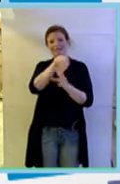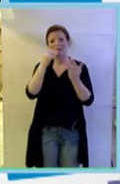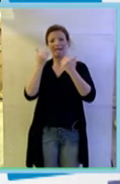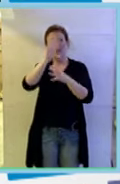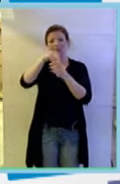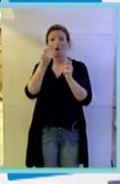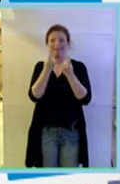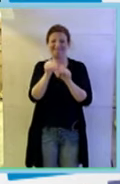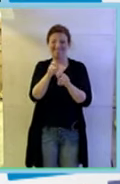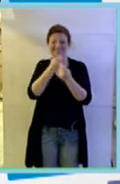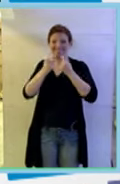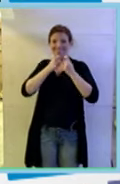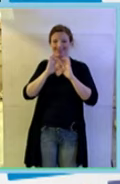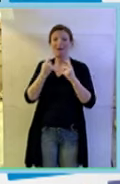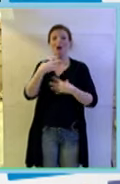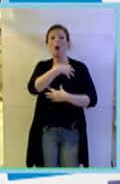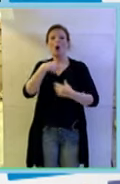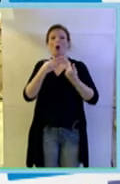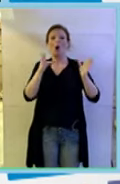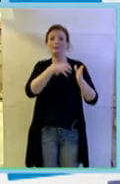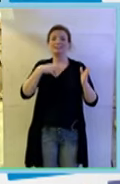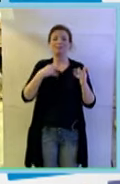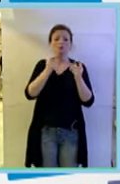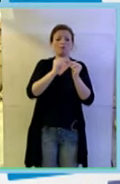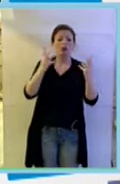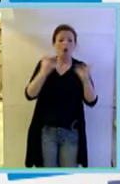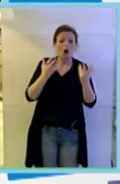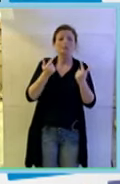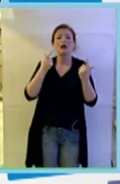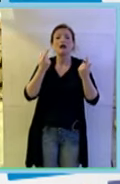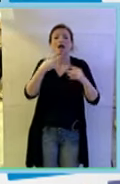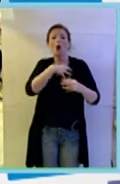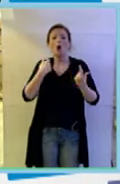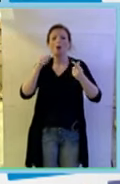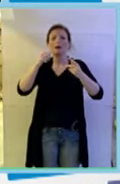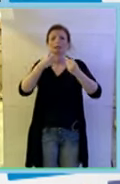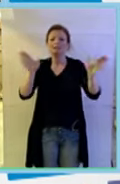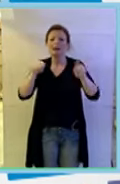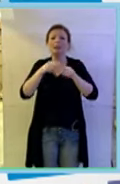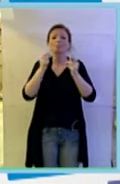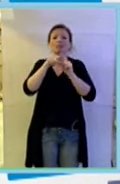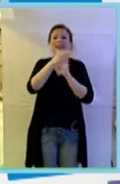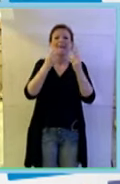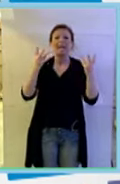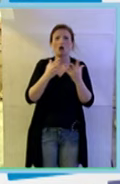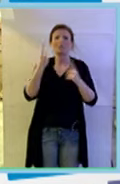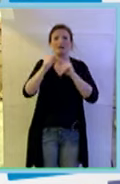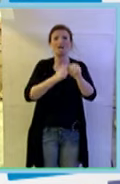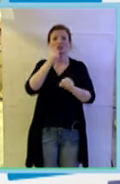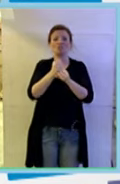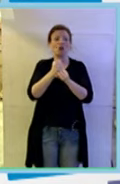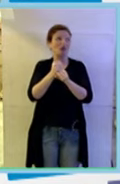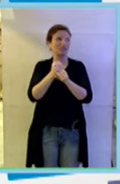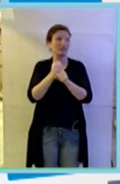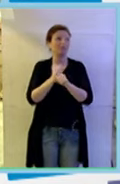Science. Mi mandate la prima foto? Che cosa hai fatto e che cos'è l'Open Science per te e che cosa ti pensato nella vita? Questo qua è la storia dell'aviaria.